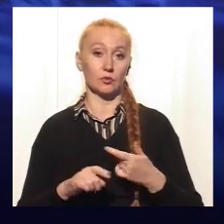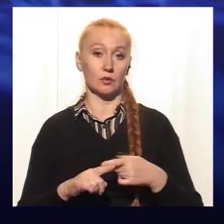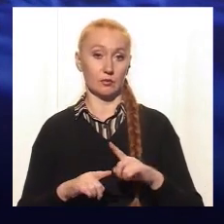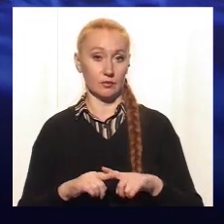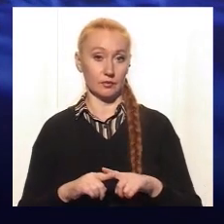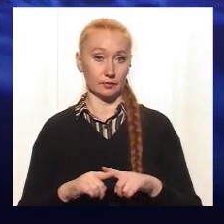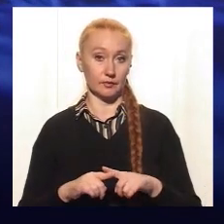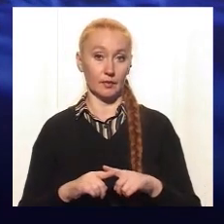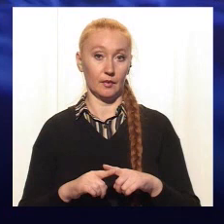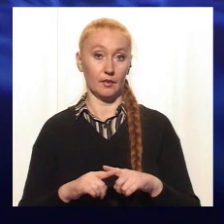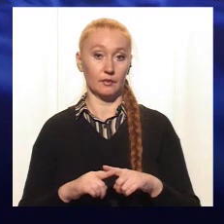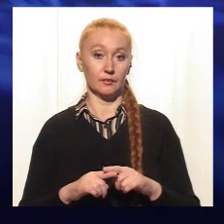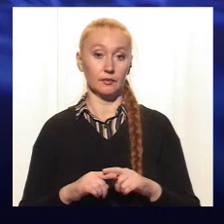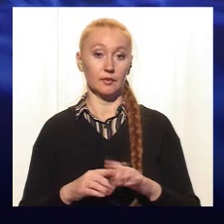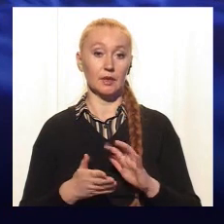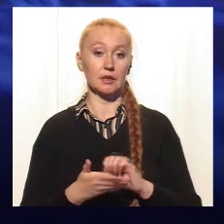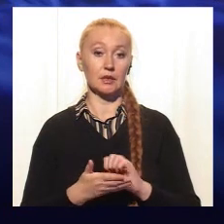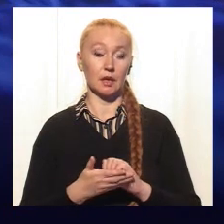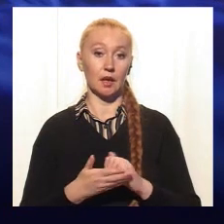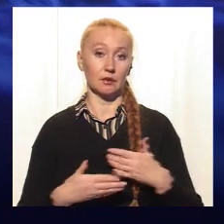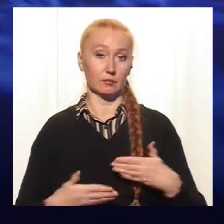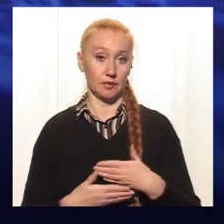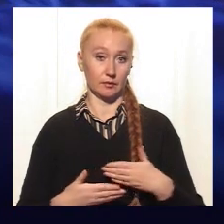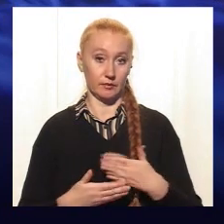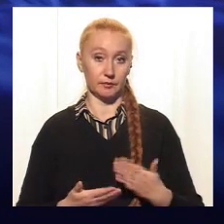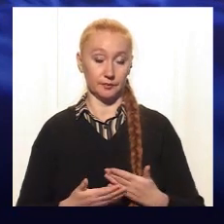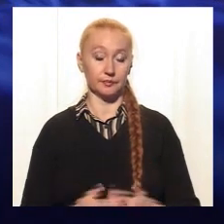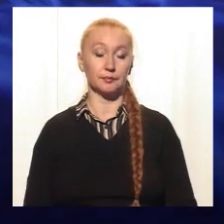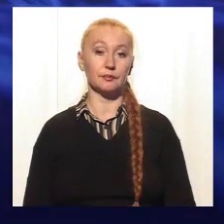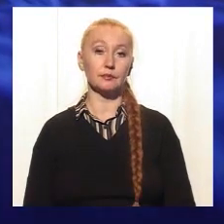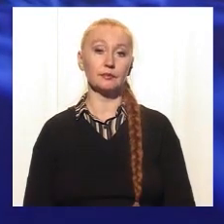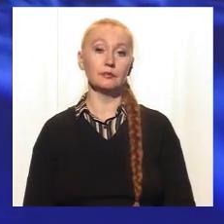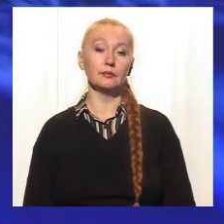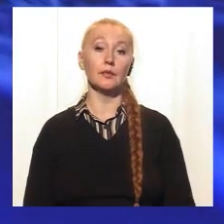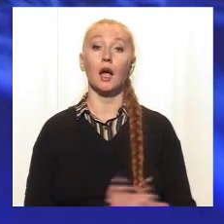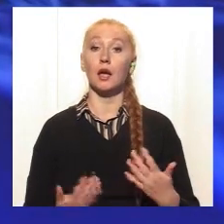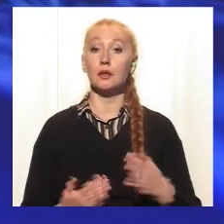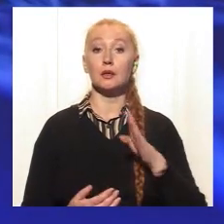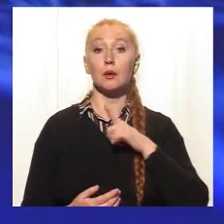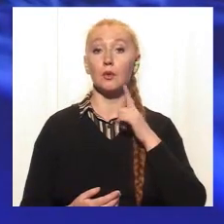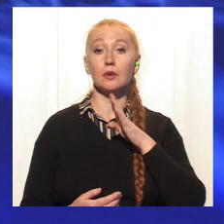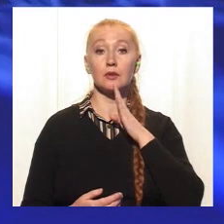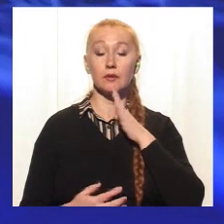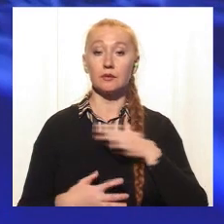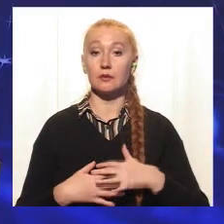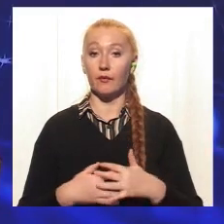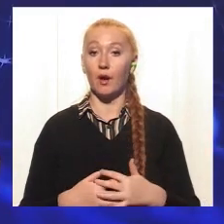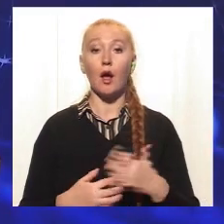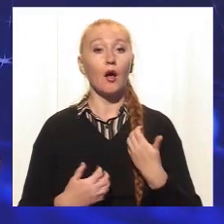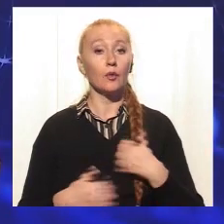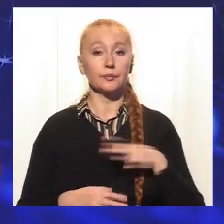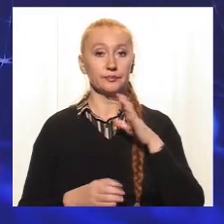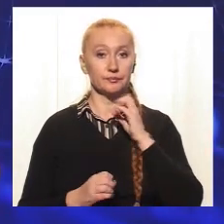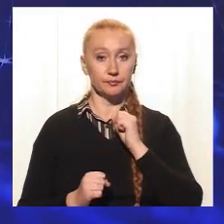так, на этапе занятие сексом. Все-таки, если молодая девушка завагитнила и она не хотела бы про это